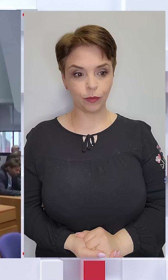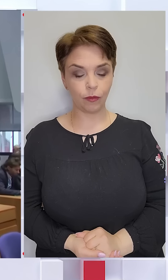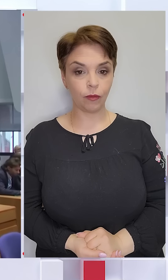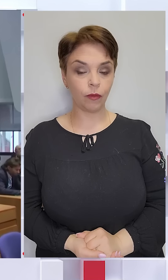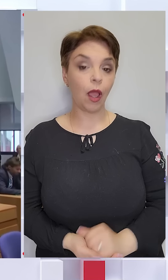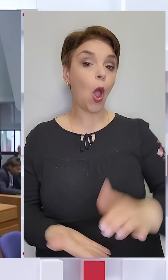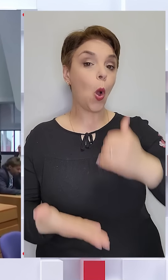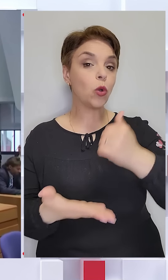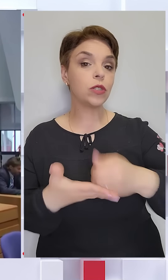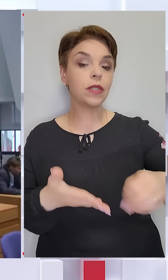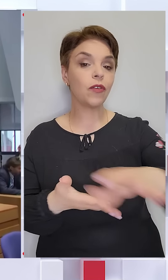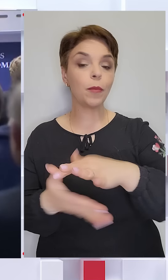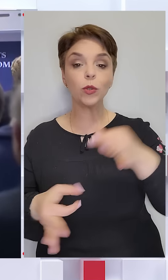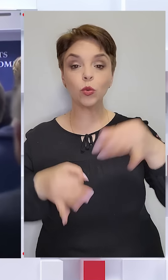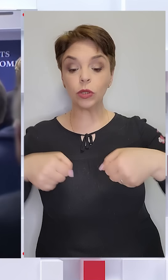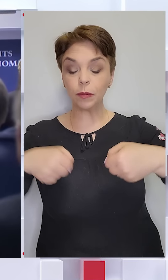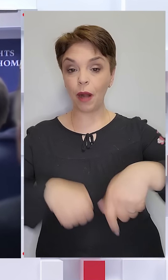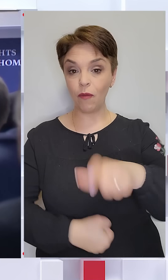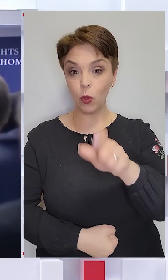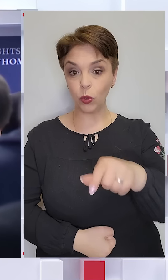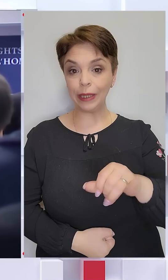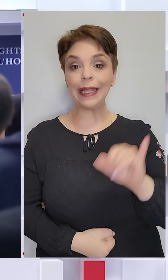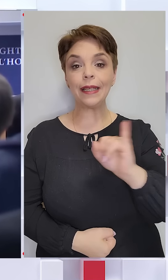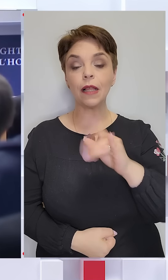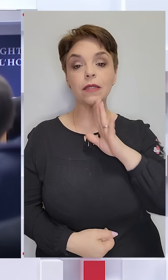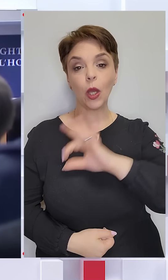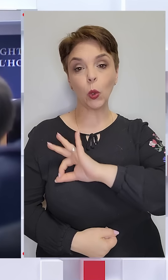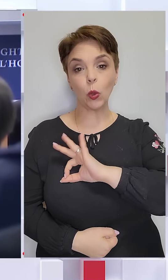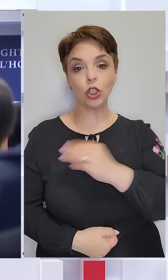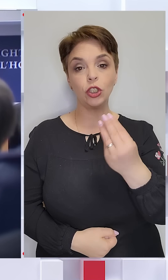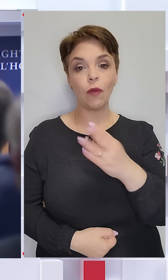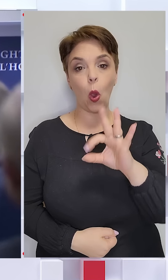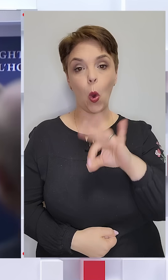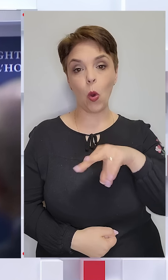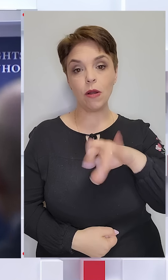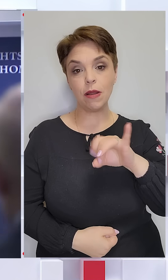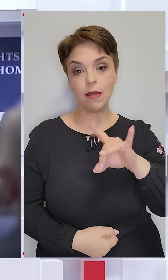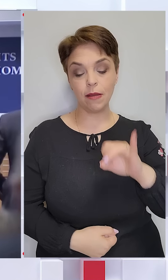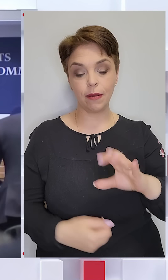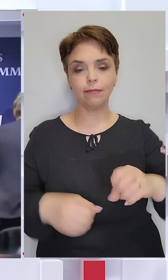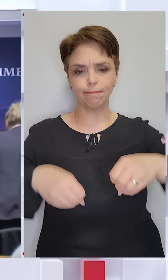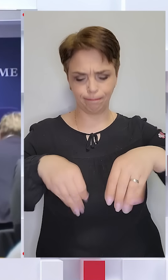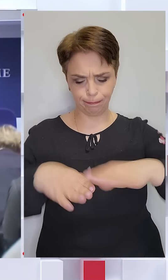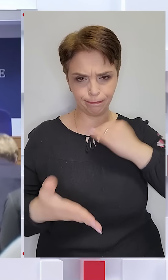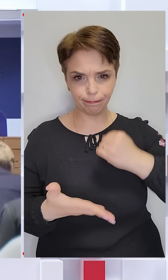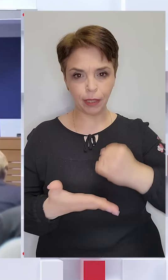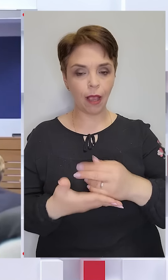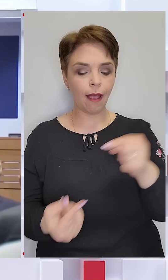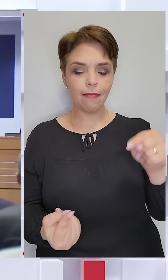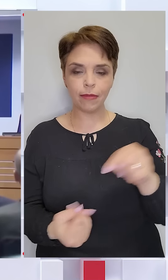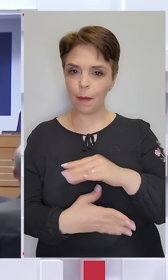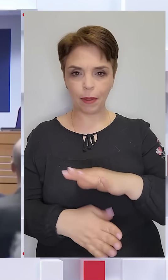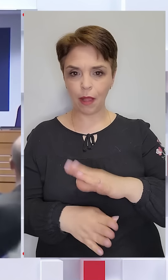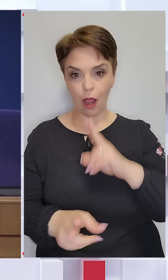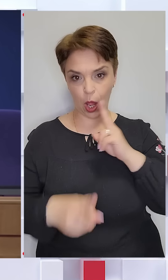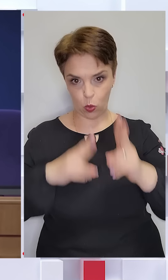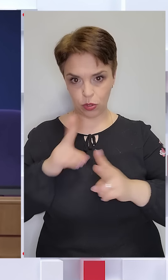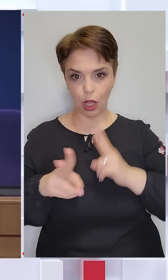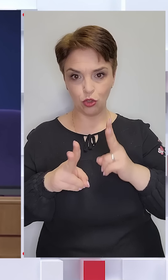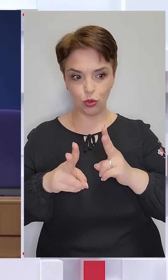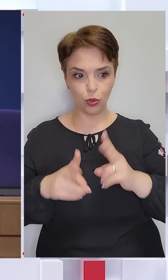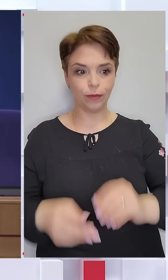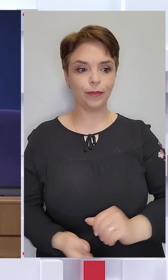Очільниця Європейського суду з прав людини, ірландська юристка Шіфра Олірє, виносить рішення, яке не підлягає оскарженню.